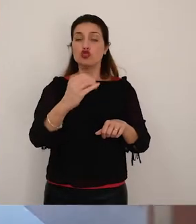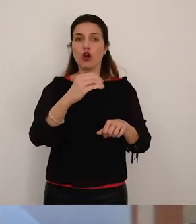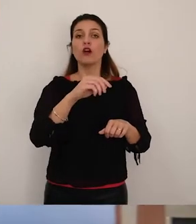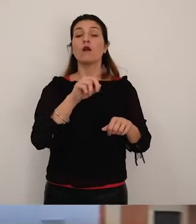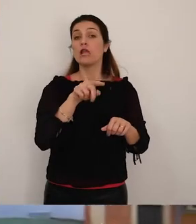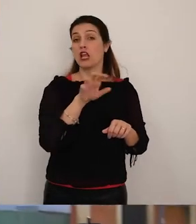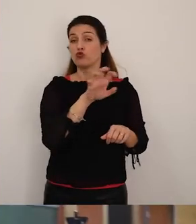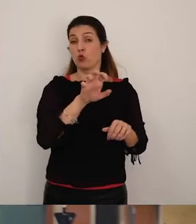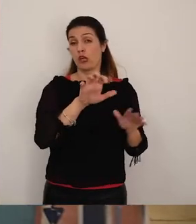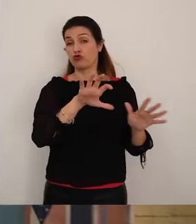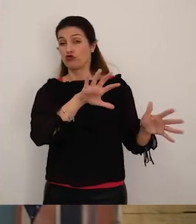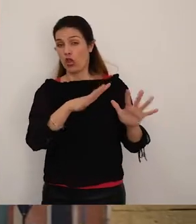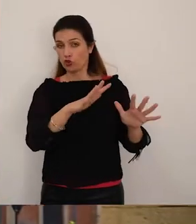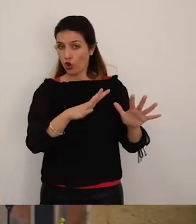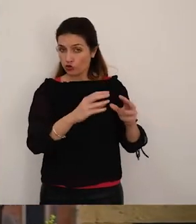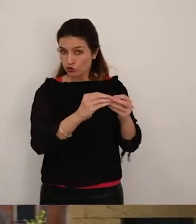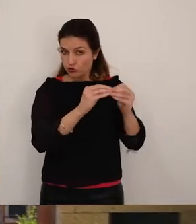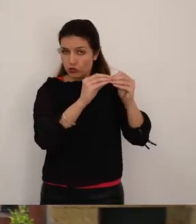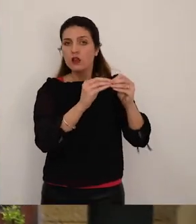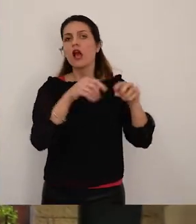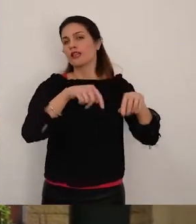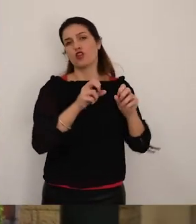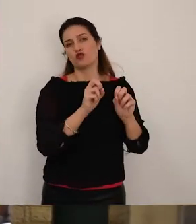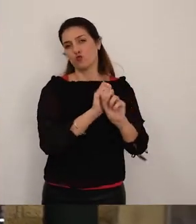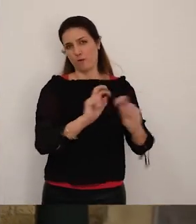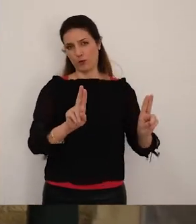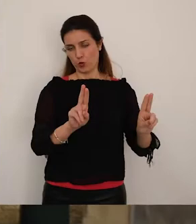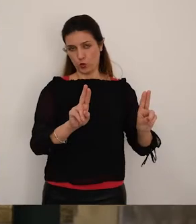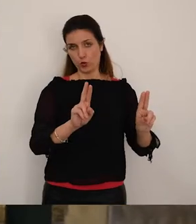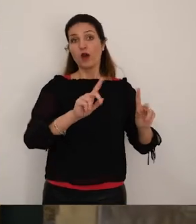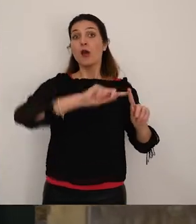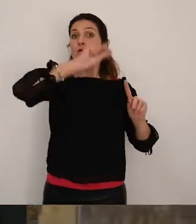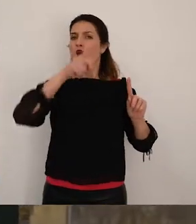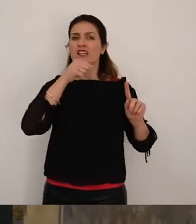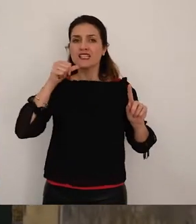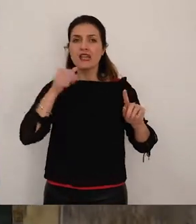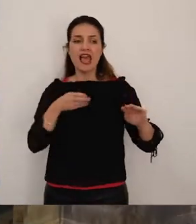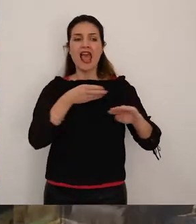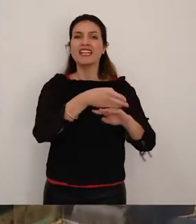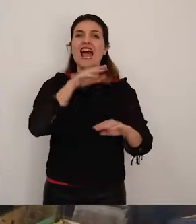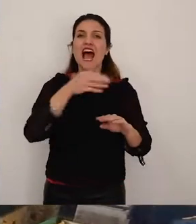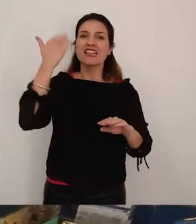metà del Cinquecento, la porta rappresentava l'accesso all'antico Borgo Medioevale di Cannola.